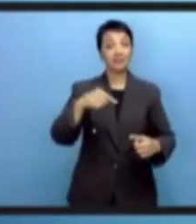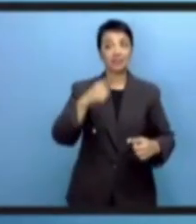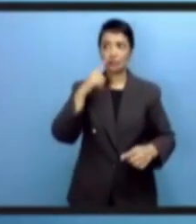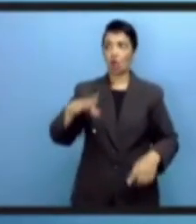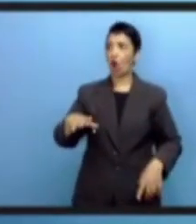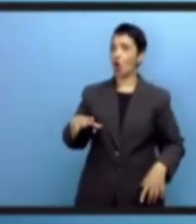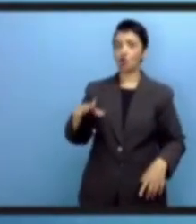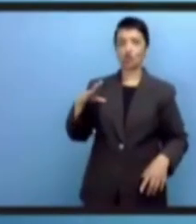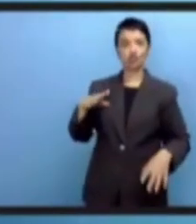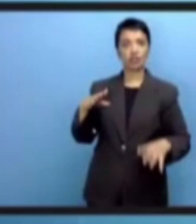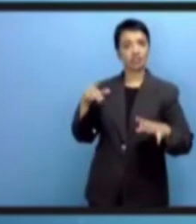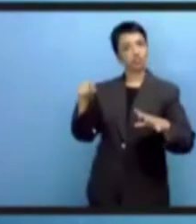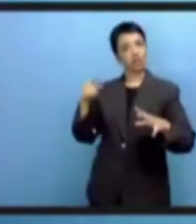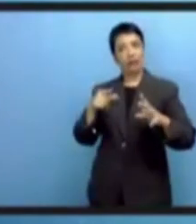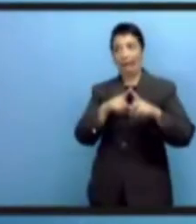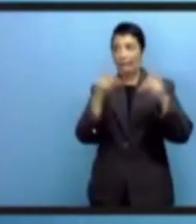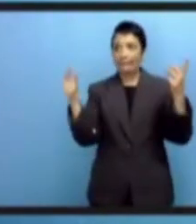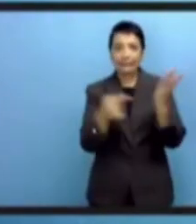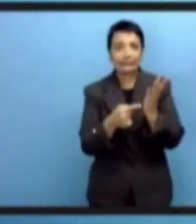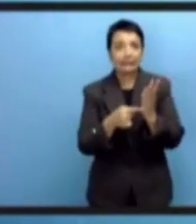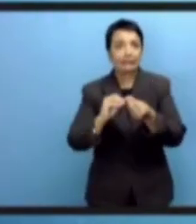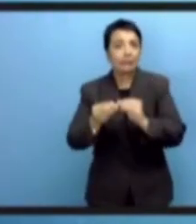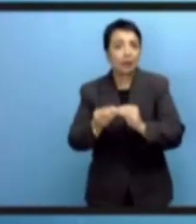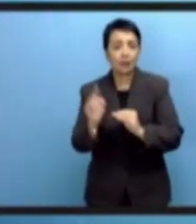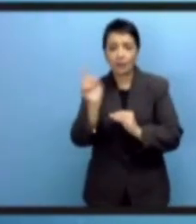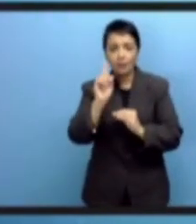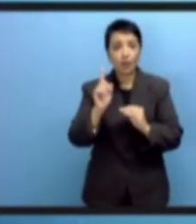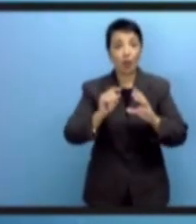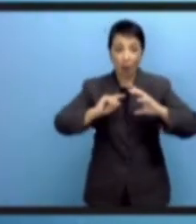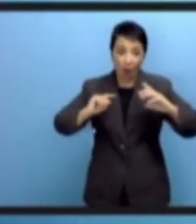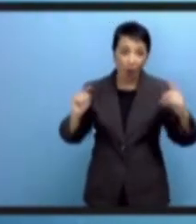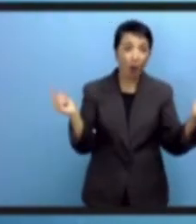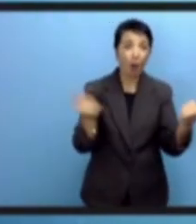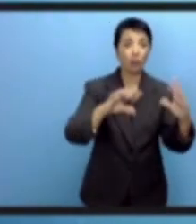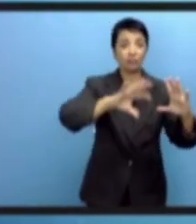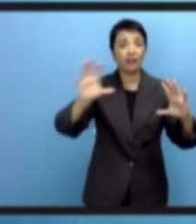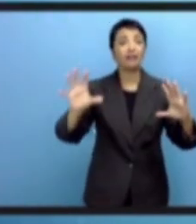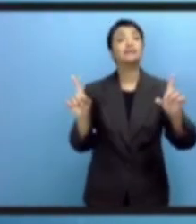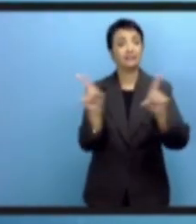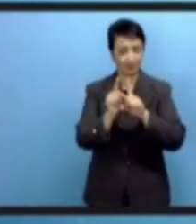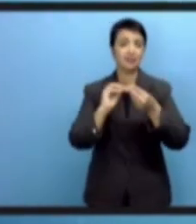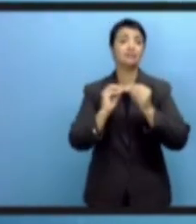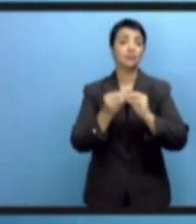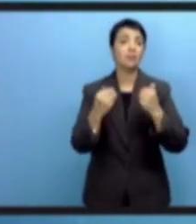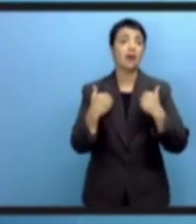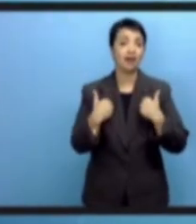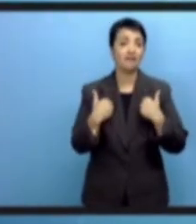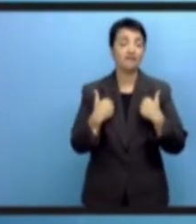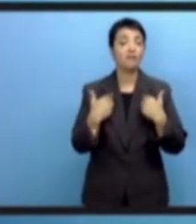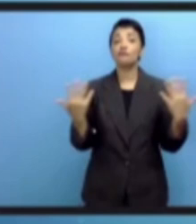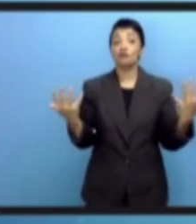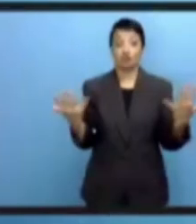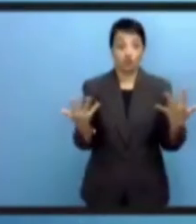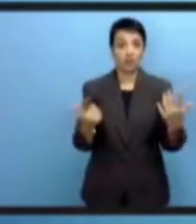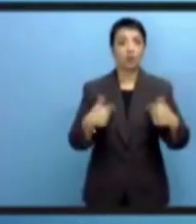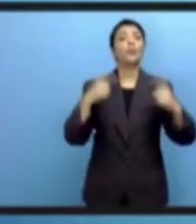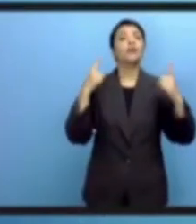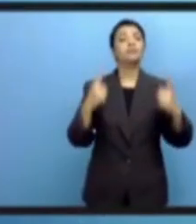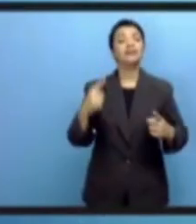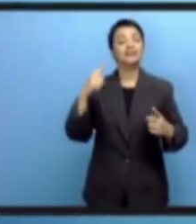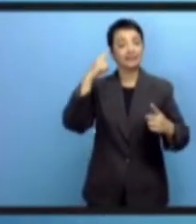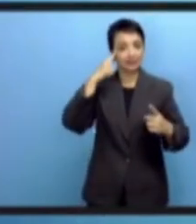и создавать вот эти базы данных на будущее. Это не проблема только больших, богатых стран. Это большая